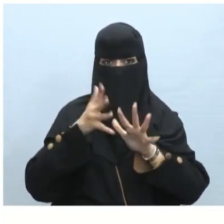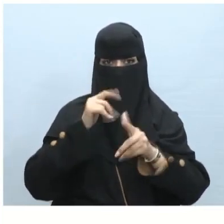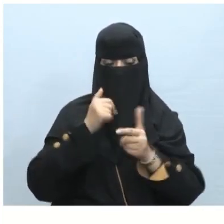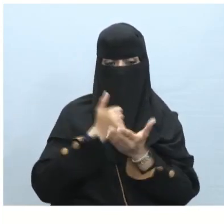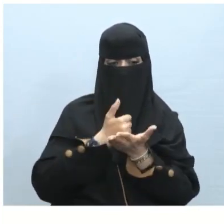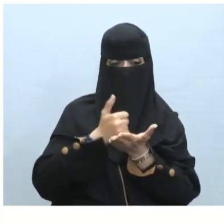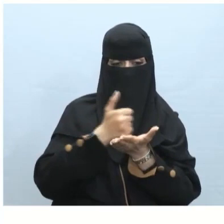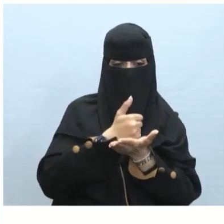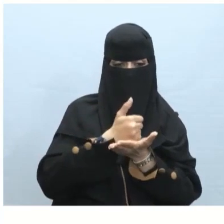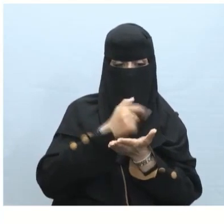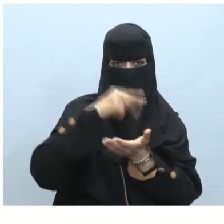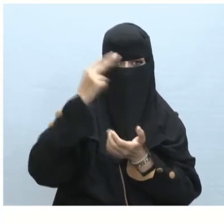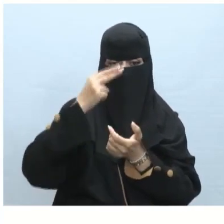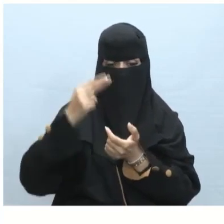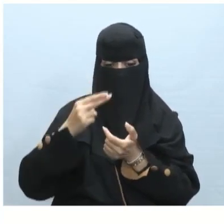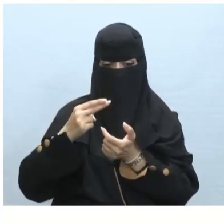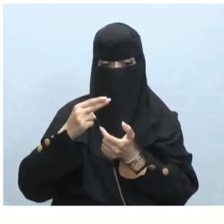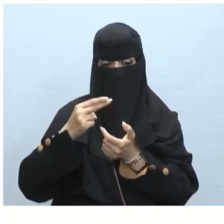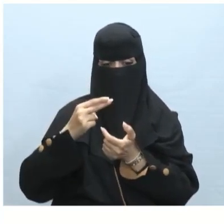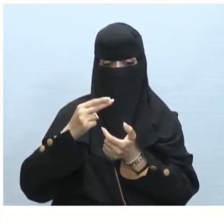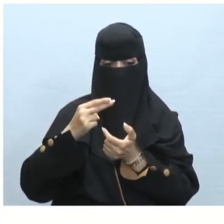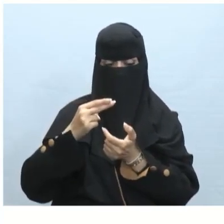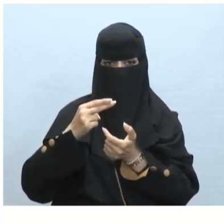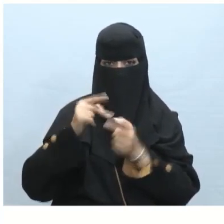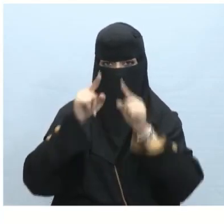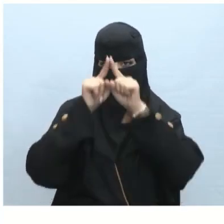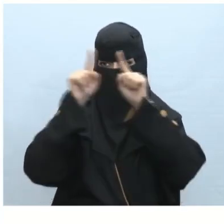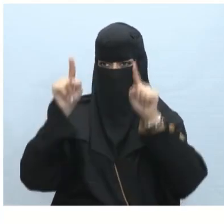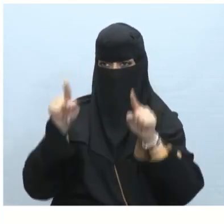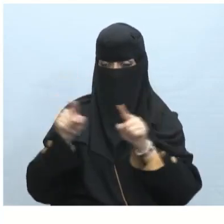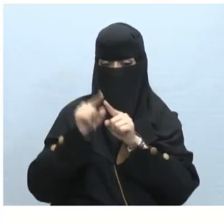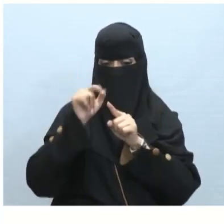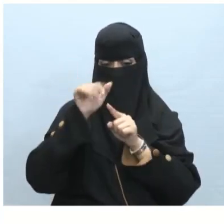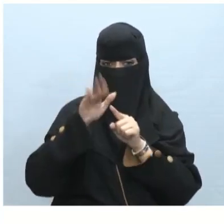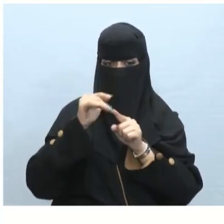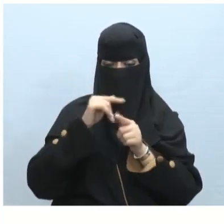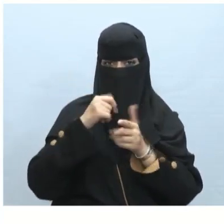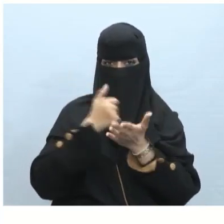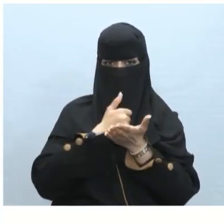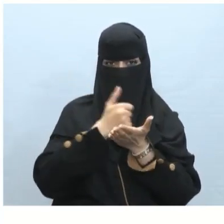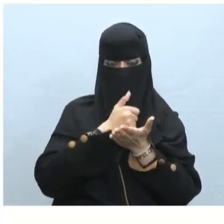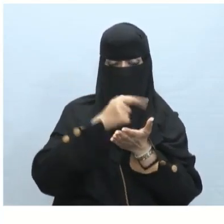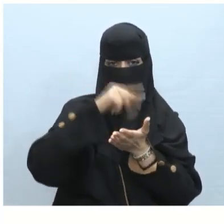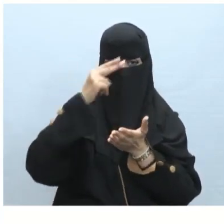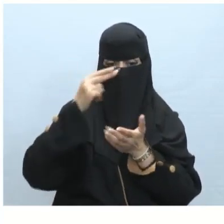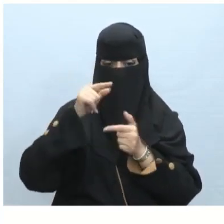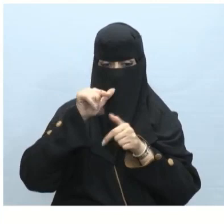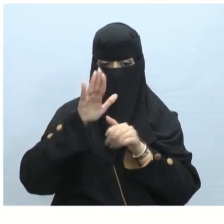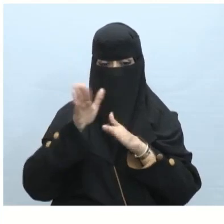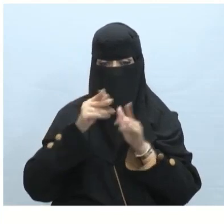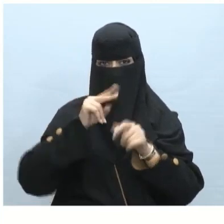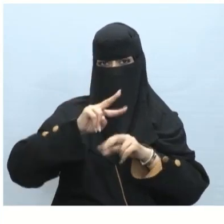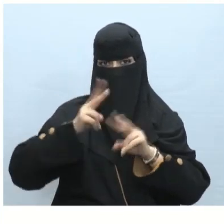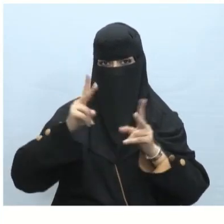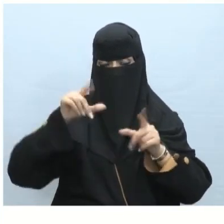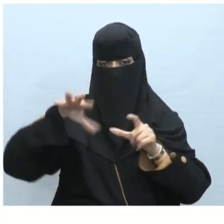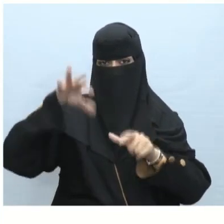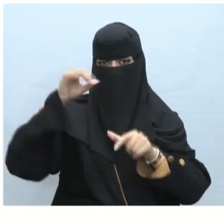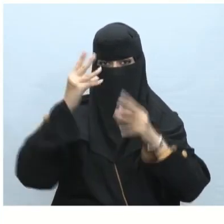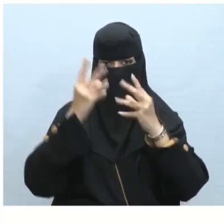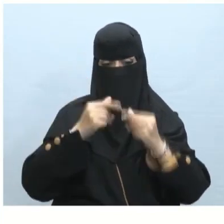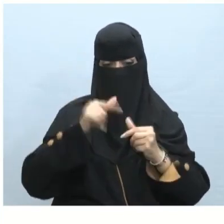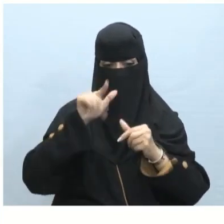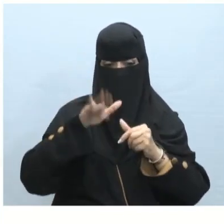تستطيع من خلال هذه الأيقونة تجربة أنماط SmartArt المختلفة لاختيارها